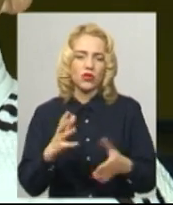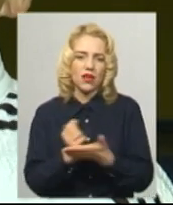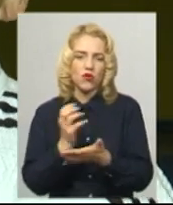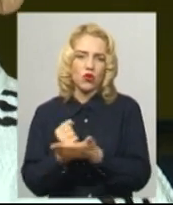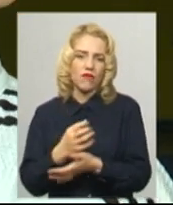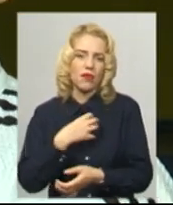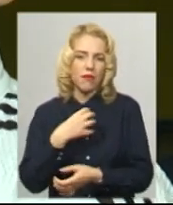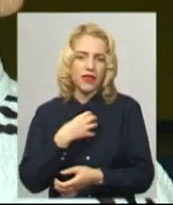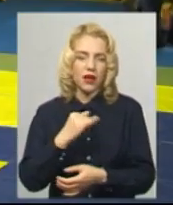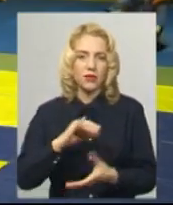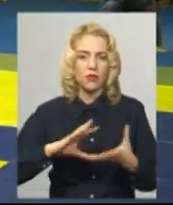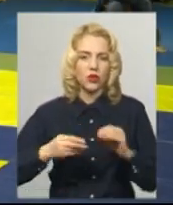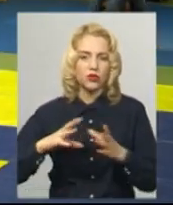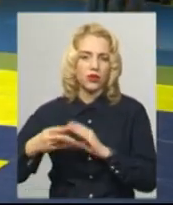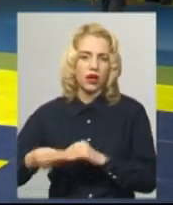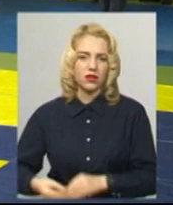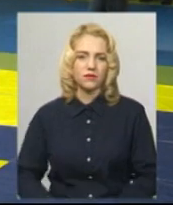медалям і по результату.